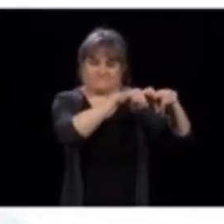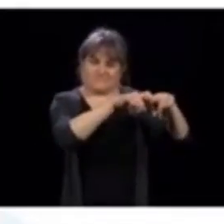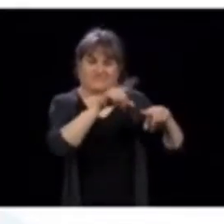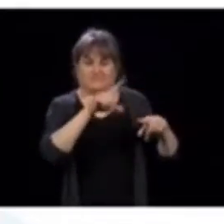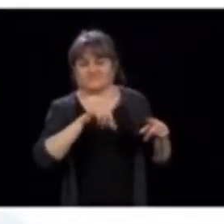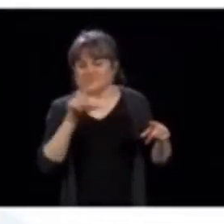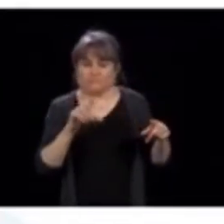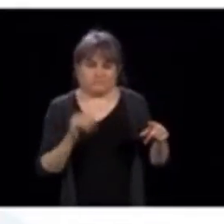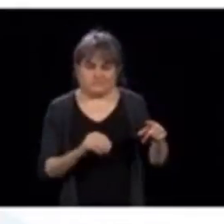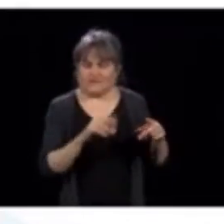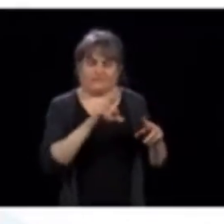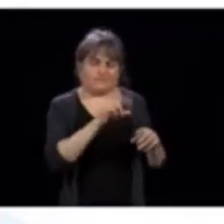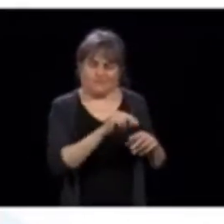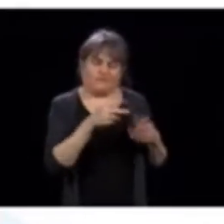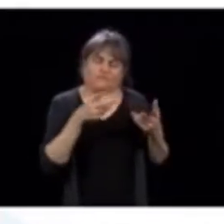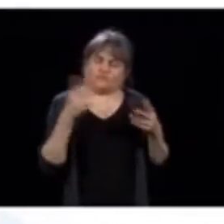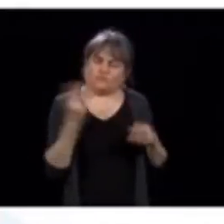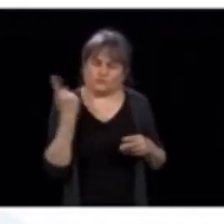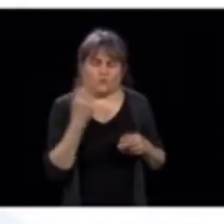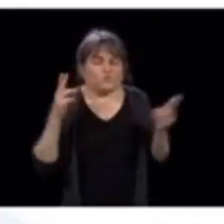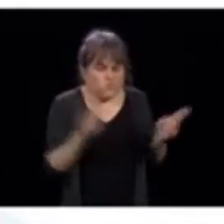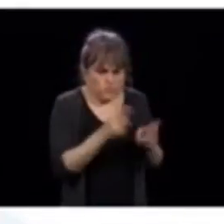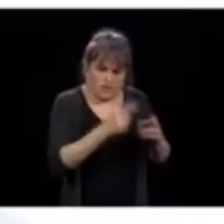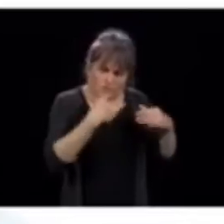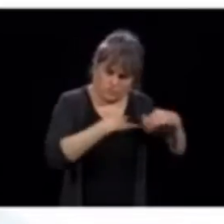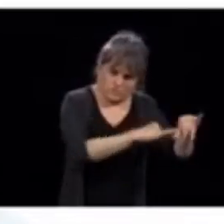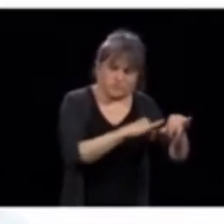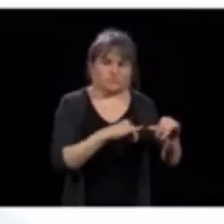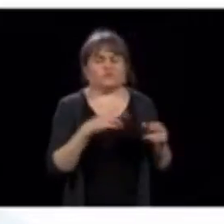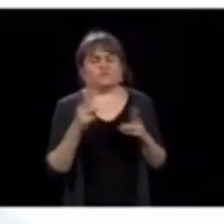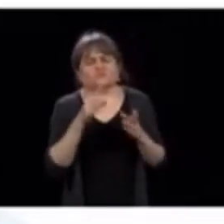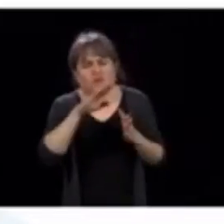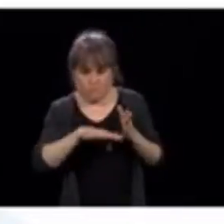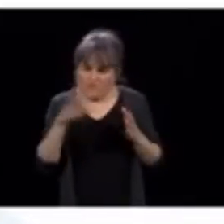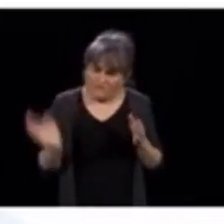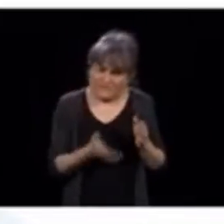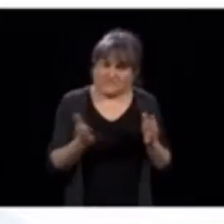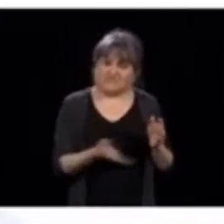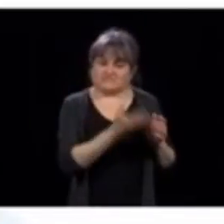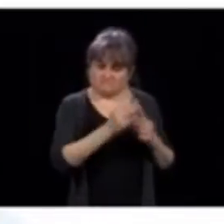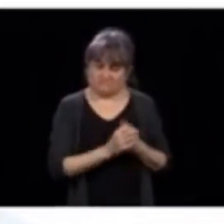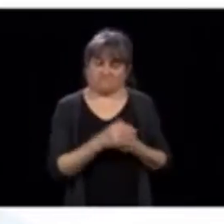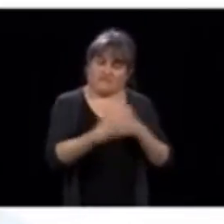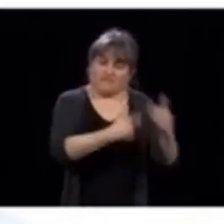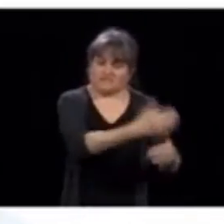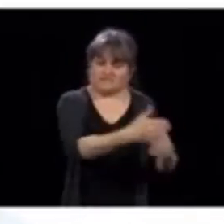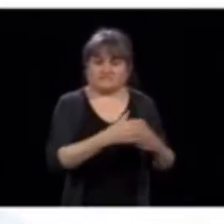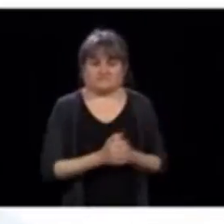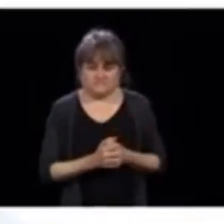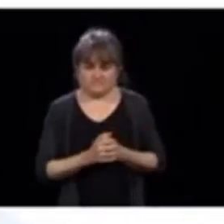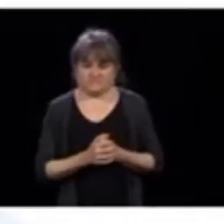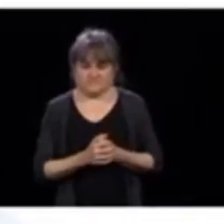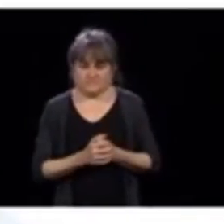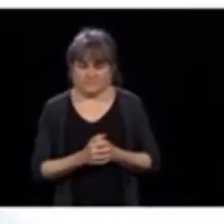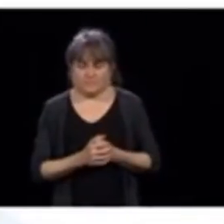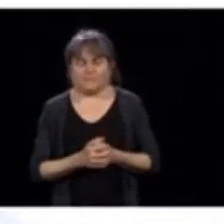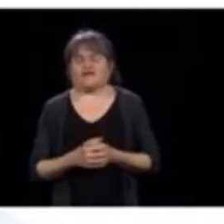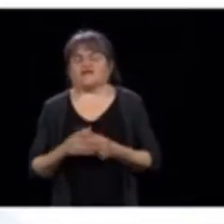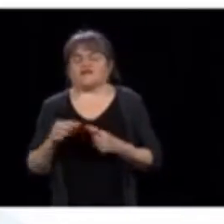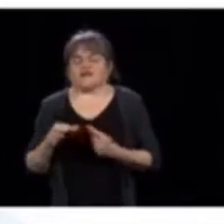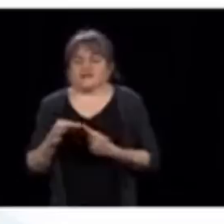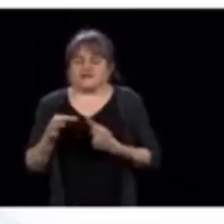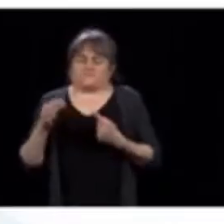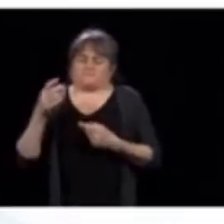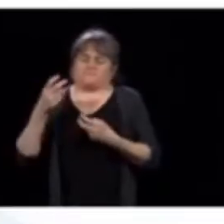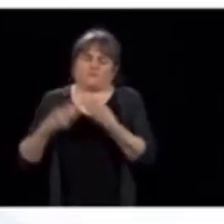Certainement, faut regarder beaucoup les semi-urgentes, il faut aller de l'avant. Alors, on a une situation au niveau